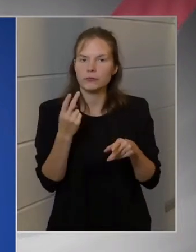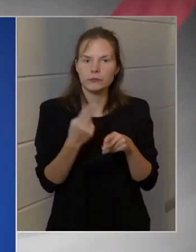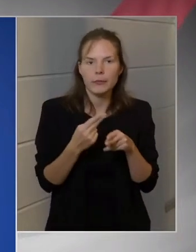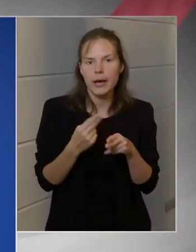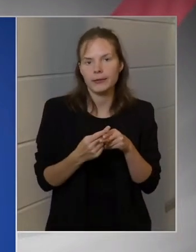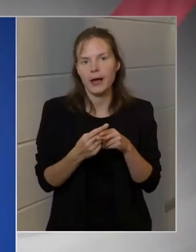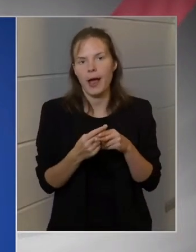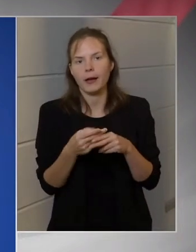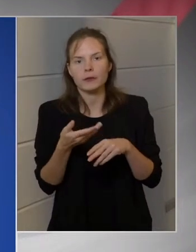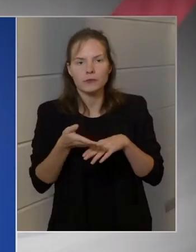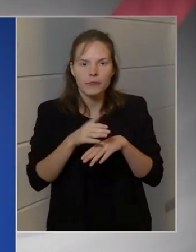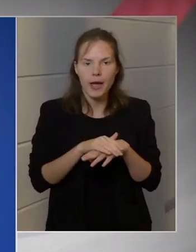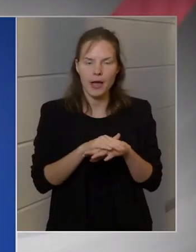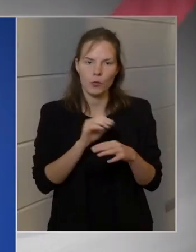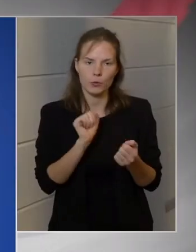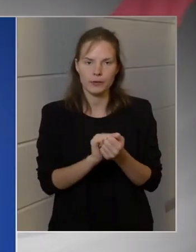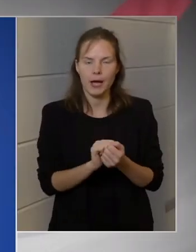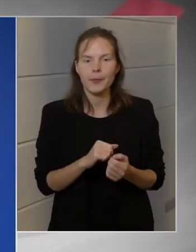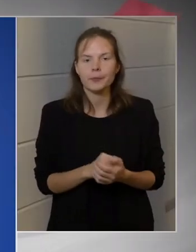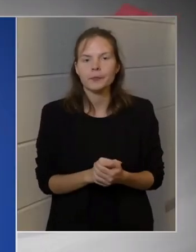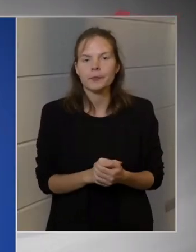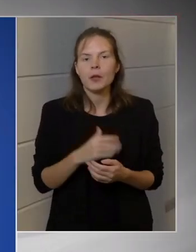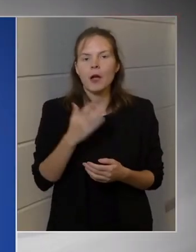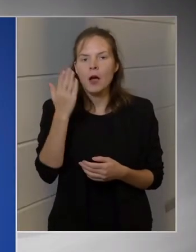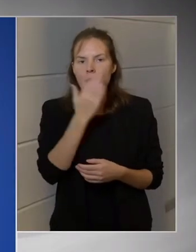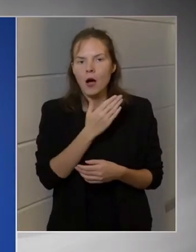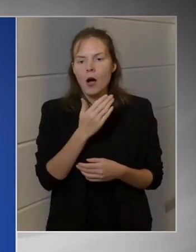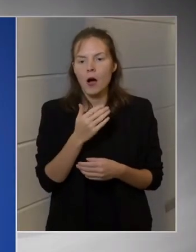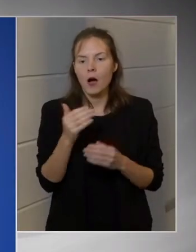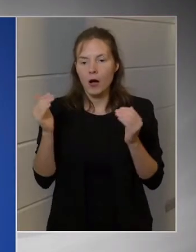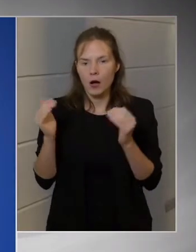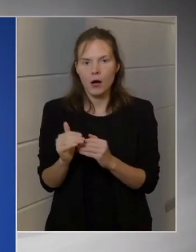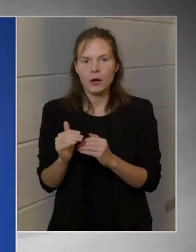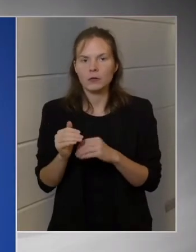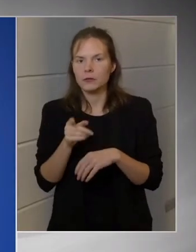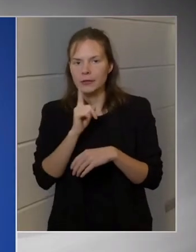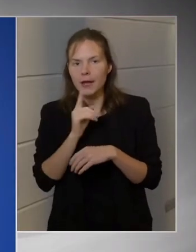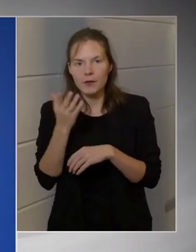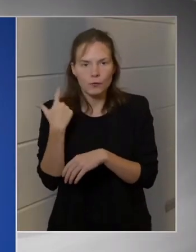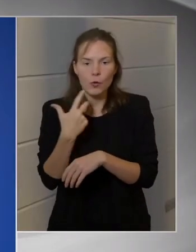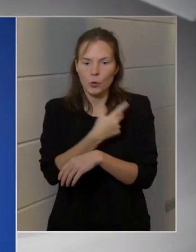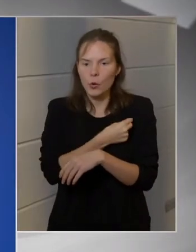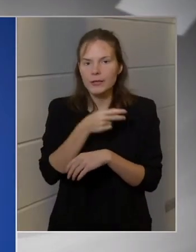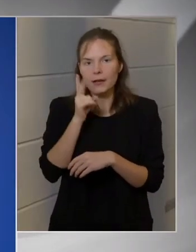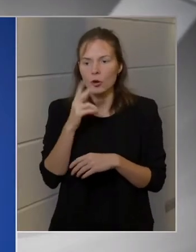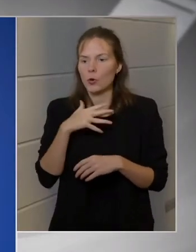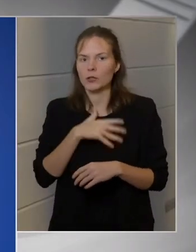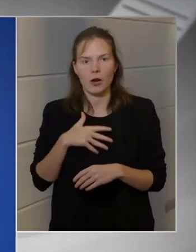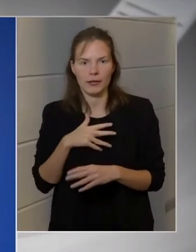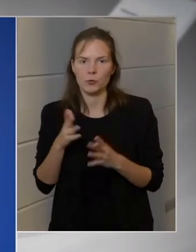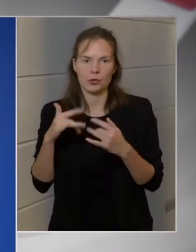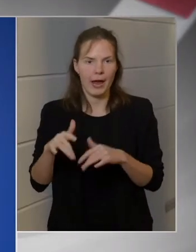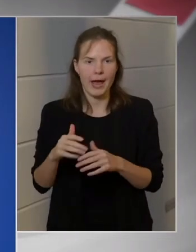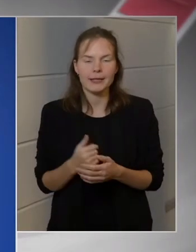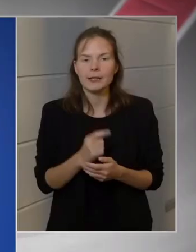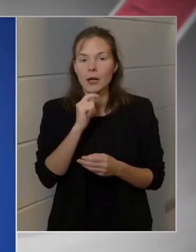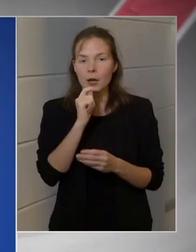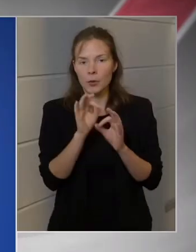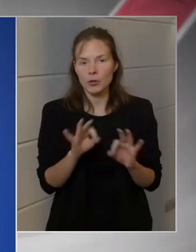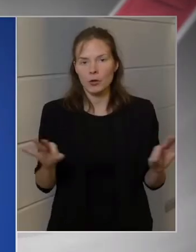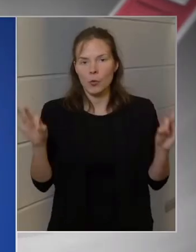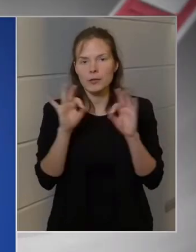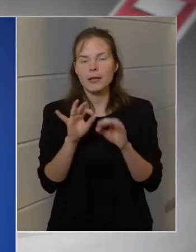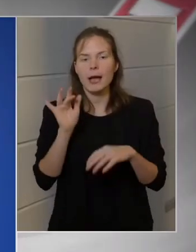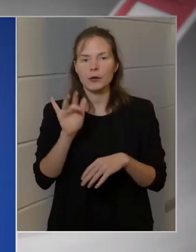kórházba kerültek és elhúnytak száma, és minél alacsonyabb az oltottak aránya, annál traikusabb a helyzet. Magyarország a közép